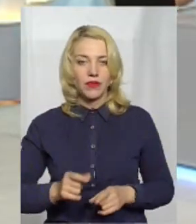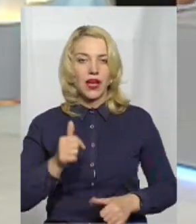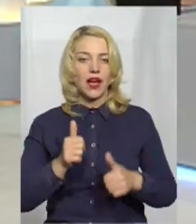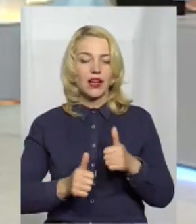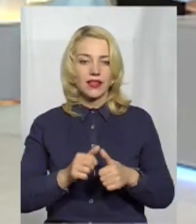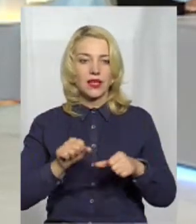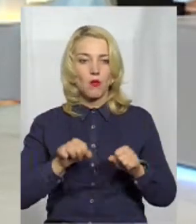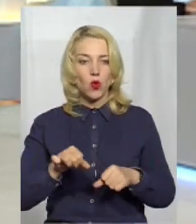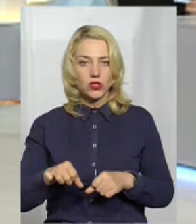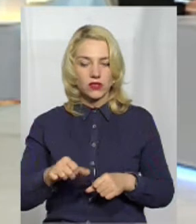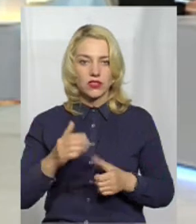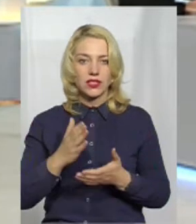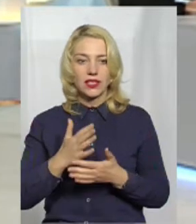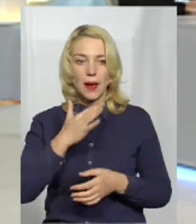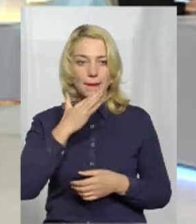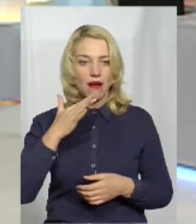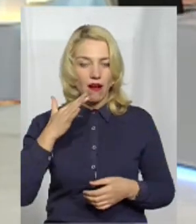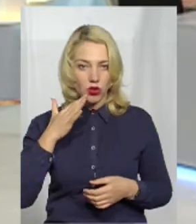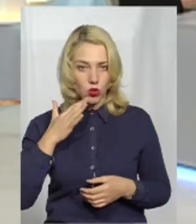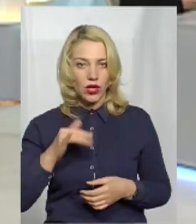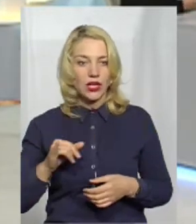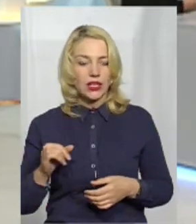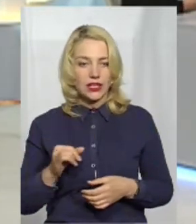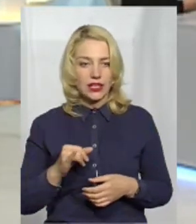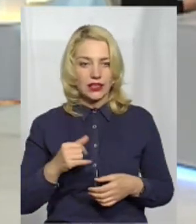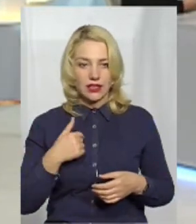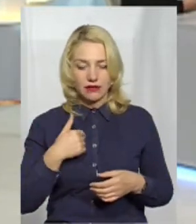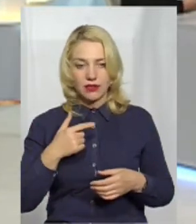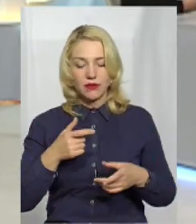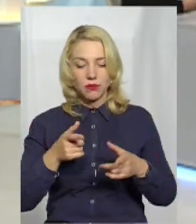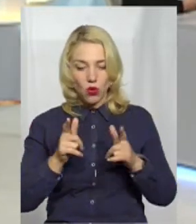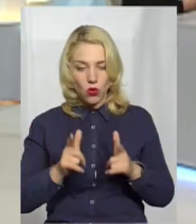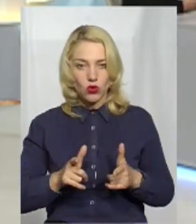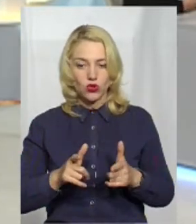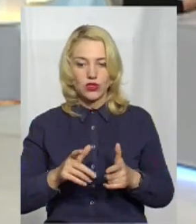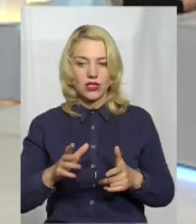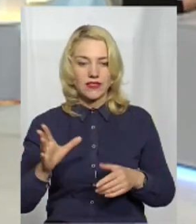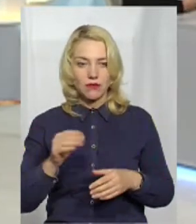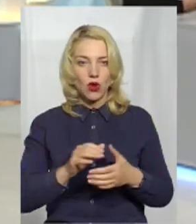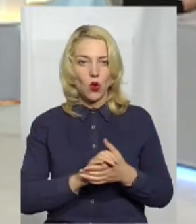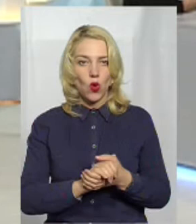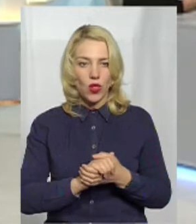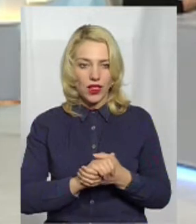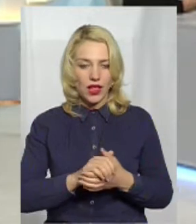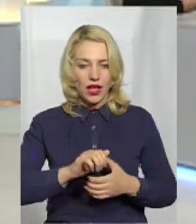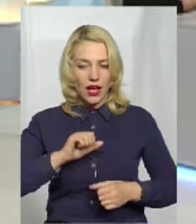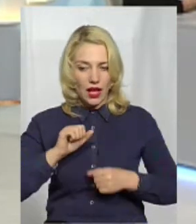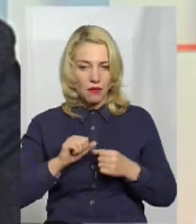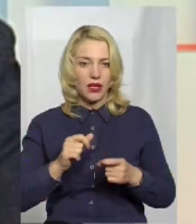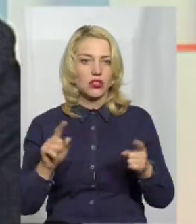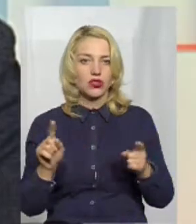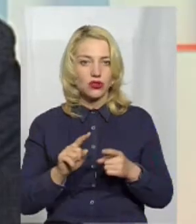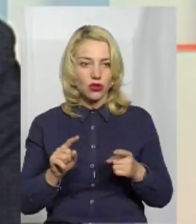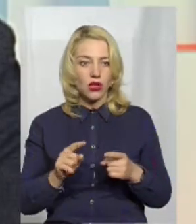грантів і можливостей є дуже багато. Тобто, і я погоджуюсь повністю з колегою, тим, що кожен під свою ідею може